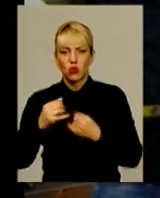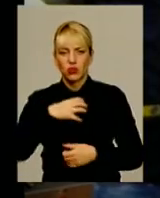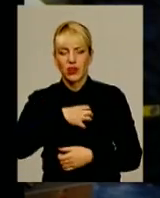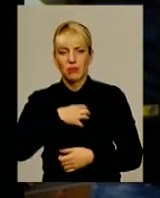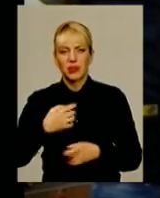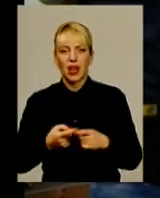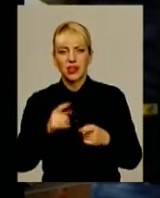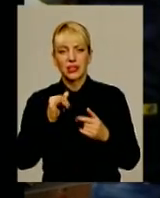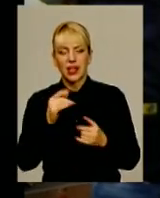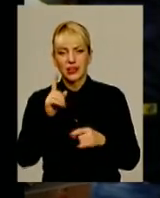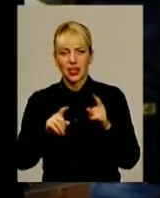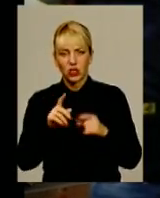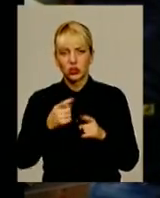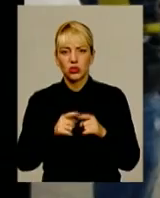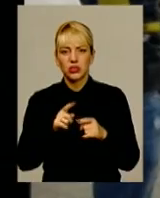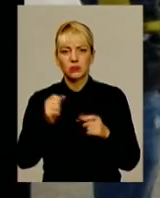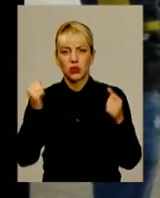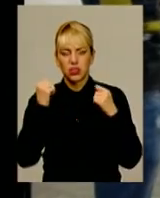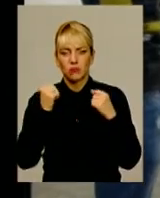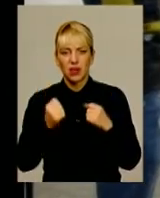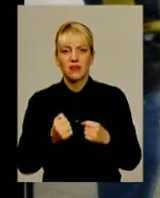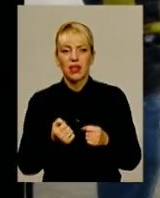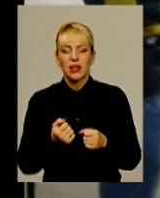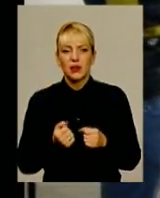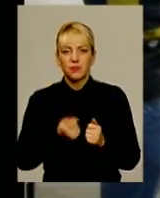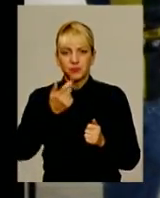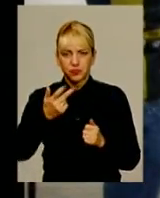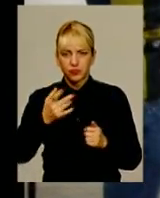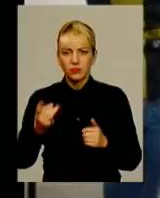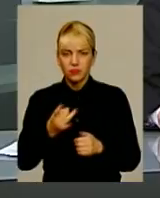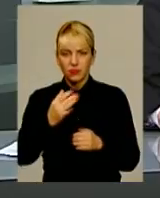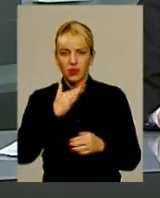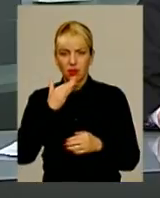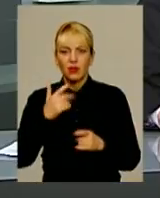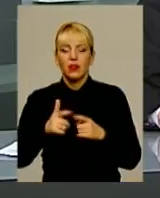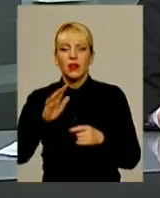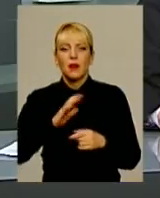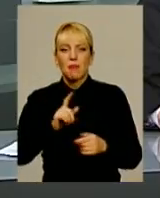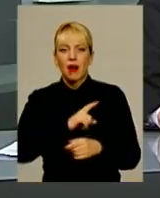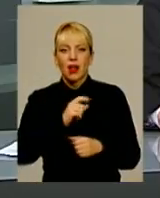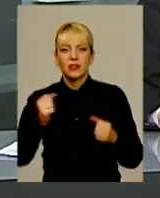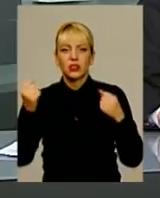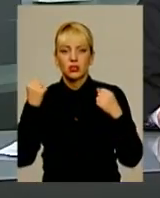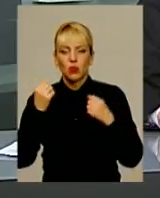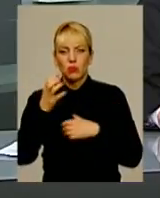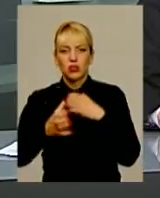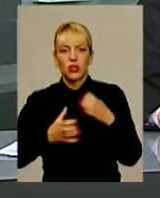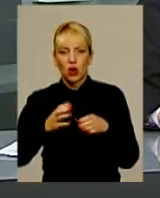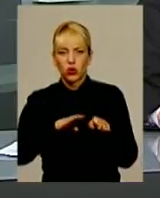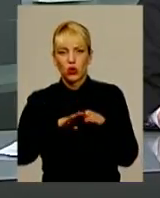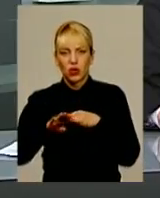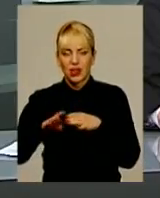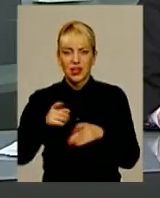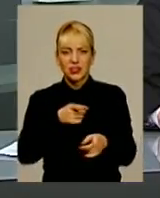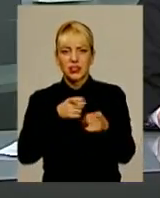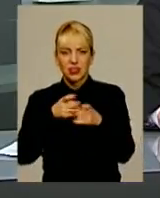Дехто зі спортсменів на п'яти стал піднявся неодноразово. Зокрема, майстер спорту України міжнародного класу із кольової стрільби Віктор